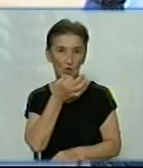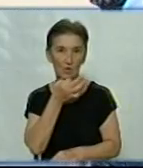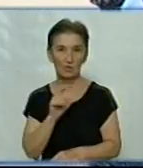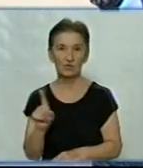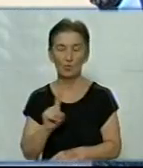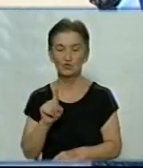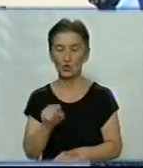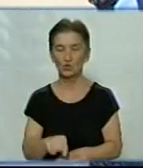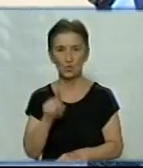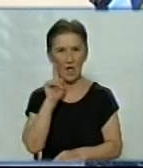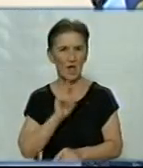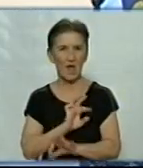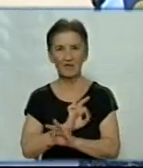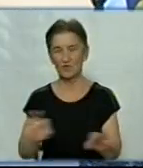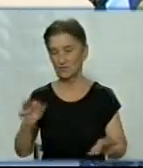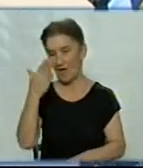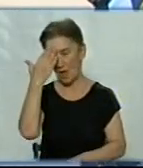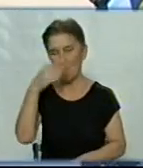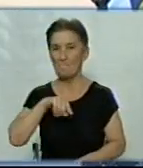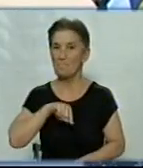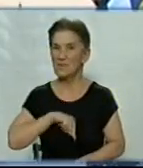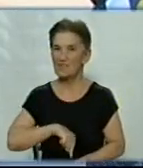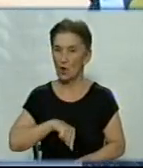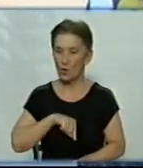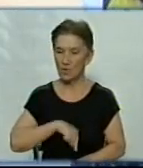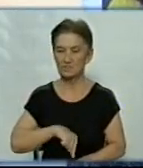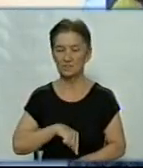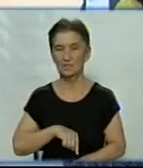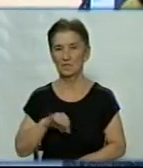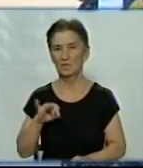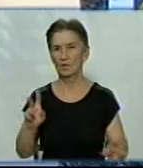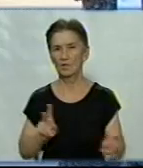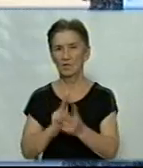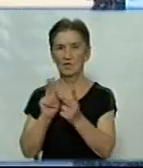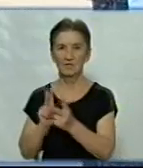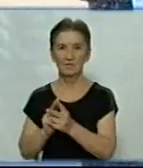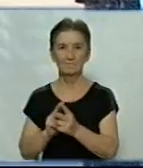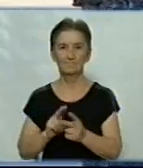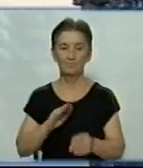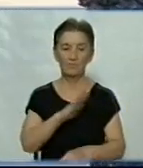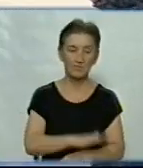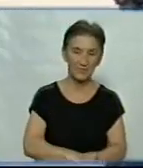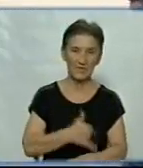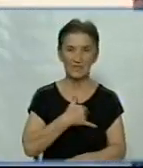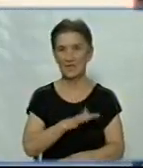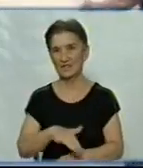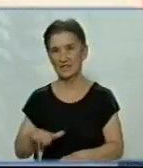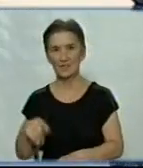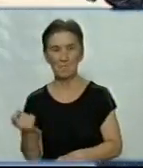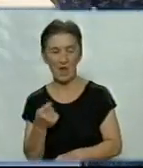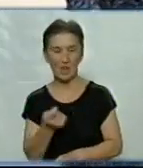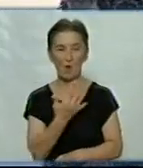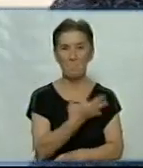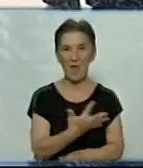тому що тут комфортно, психологічно, на відміну від звичайної школи, тому що зазвичай в нас класи маленькі, в нас дітей мало, там 6-5